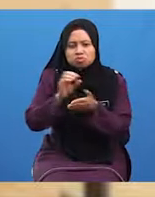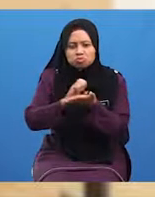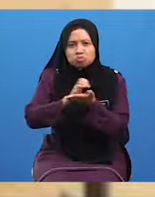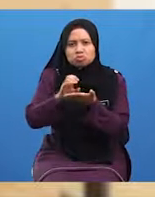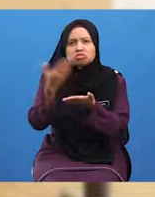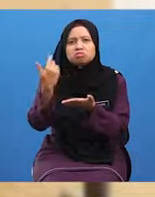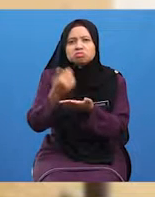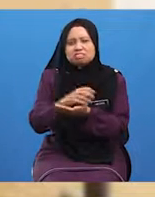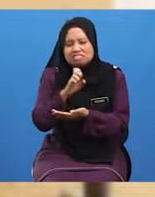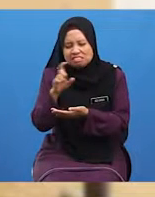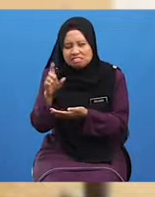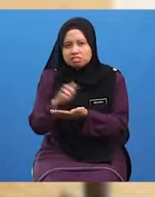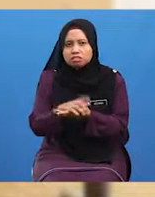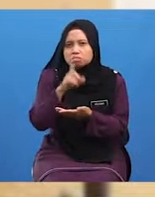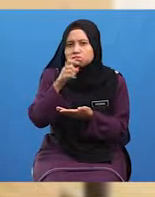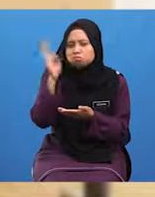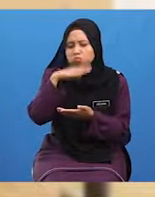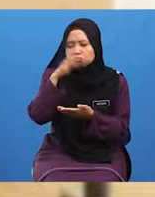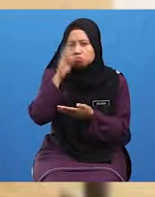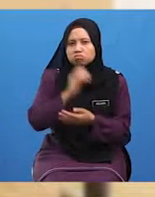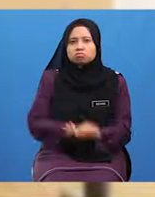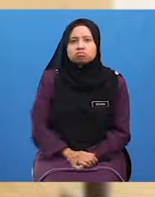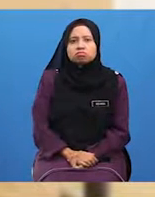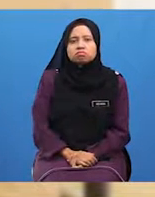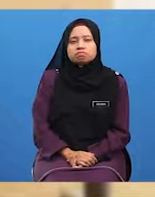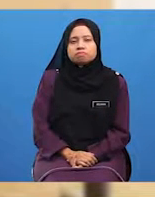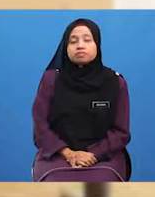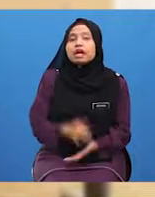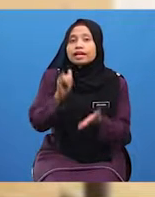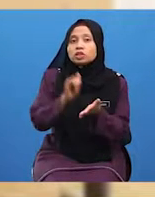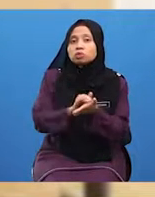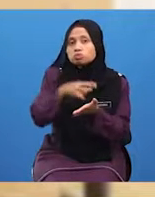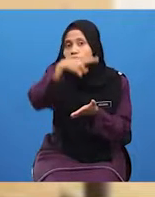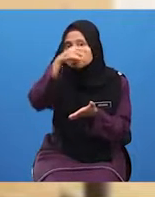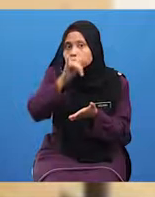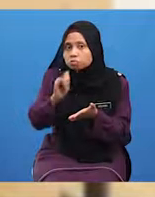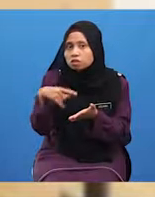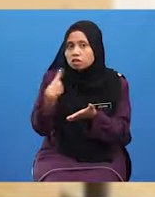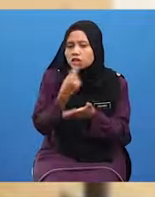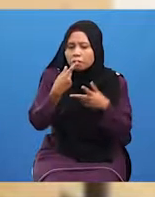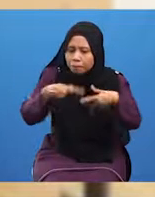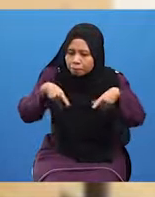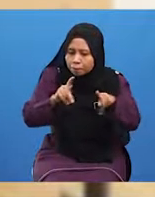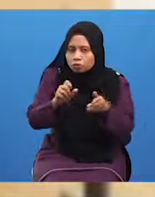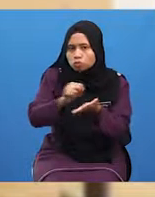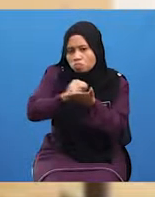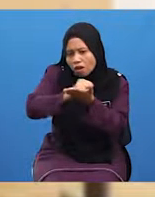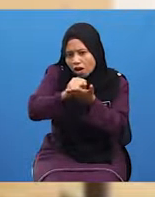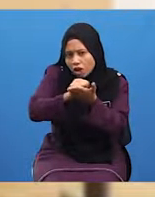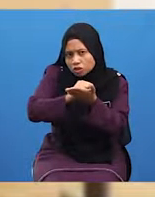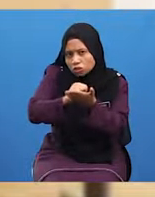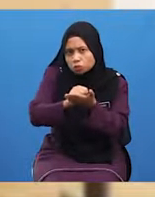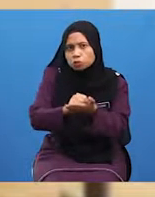Ih, mesti bau busuk, kan? Itu sebabnya Kita perlu membasuh bersih